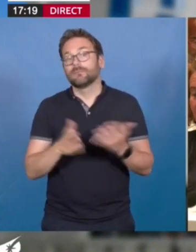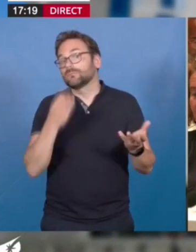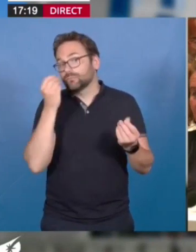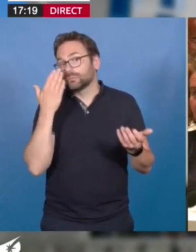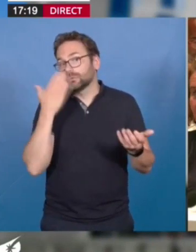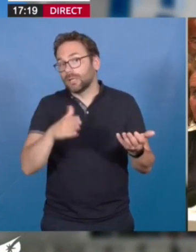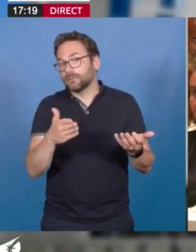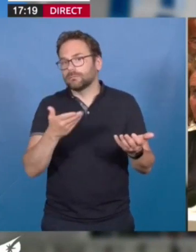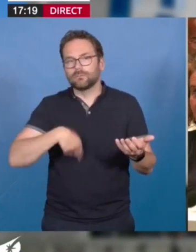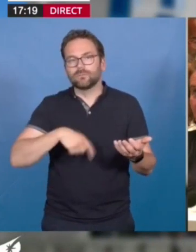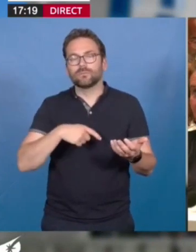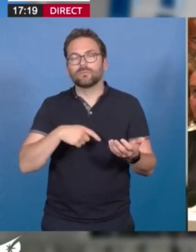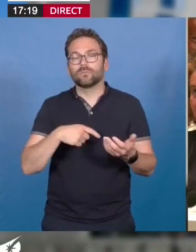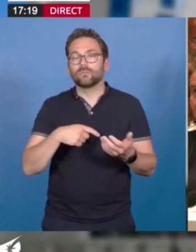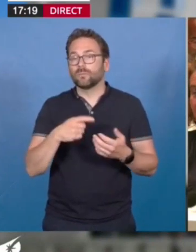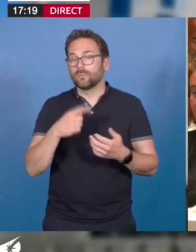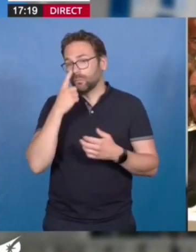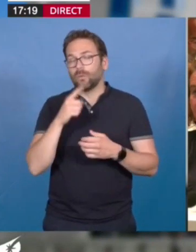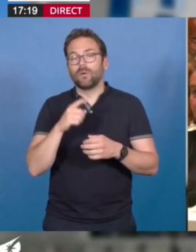en douter, nous votons contre cette indemnisation.